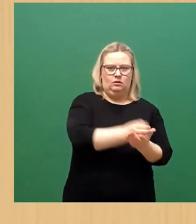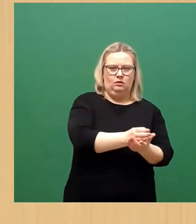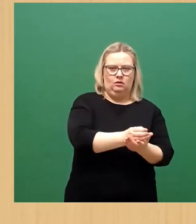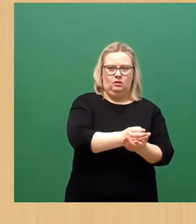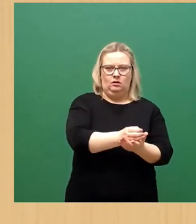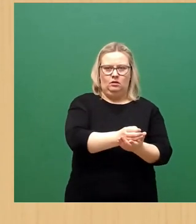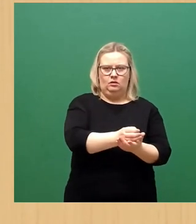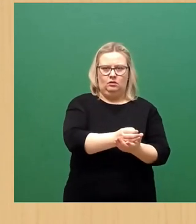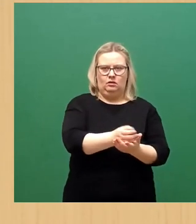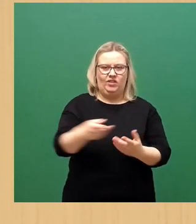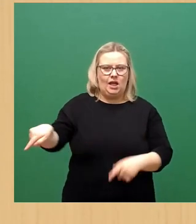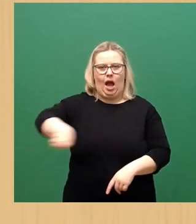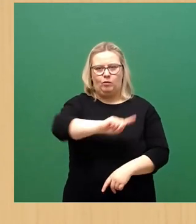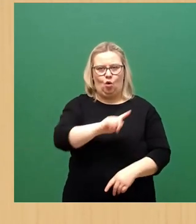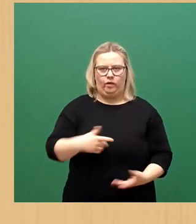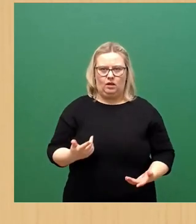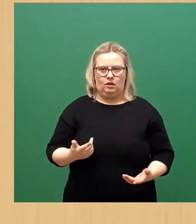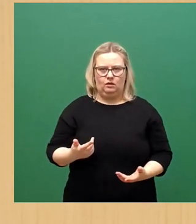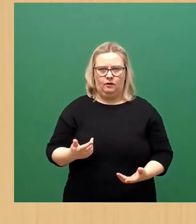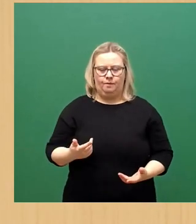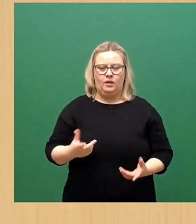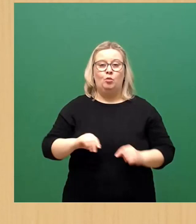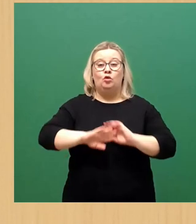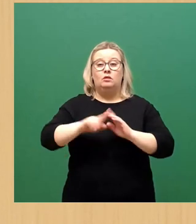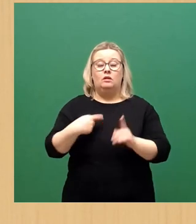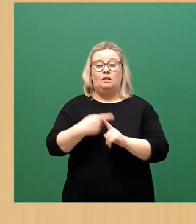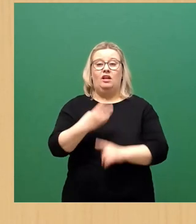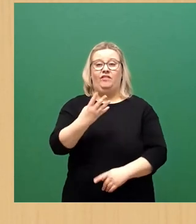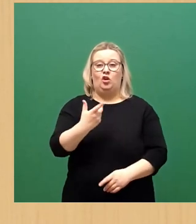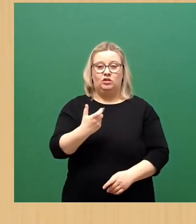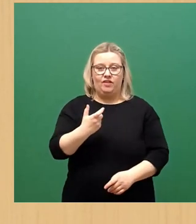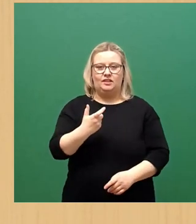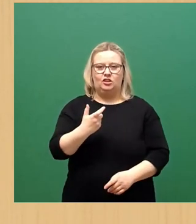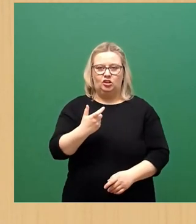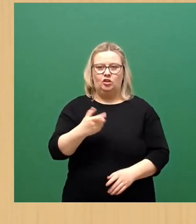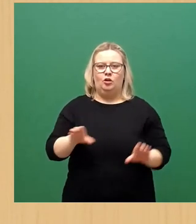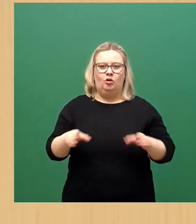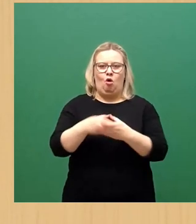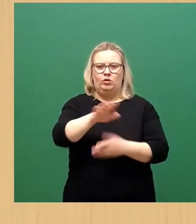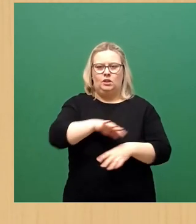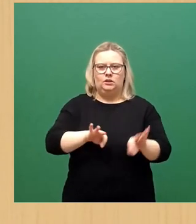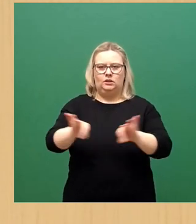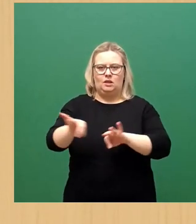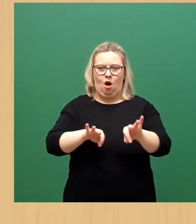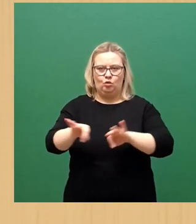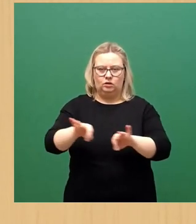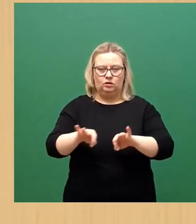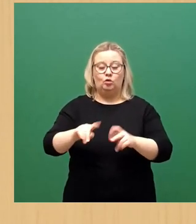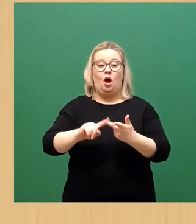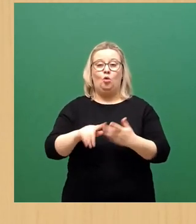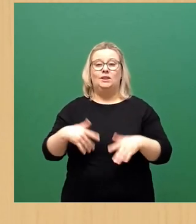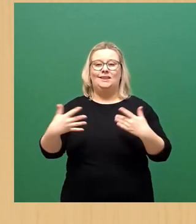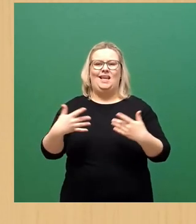abgeordnet sind. Wir haben zusätzlich 24 Containment Scouts eingestellt. Wir haben zehn Kollegen, Dankeschön auch dafür, von der